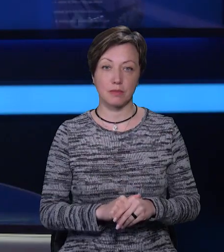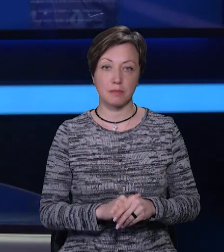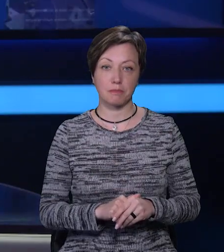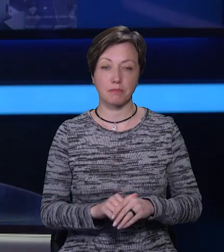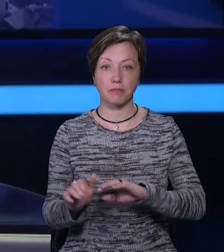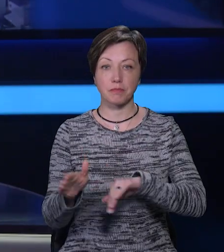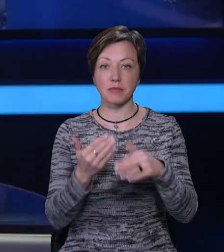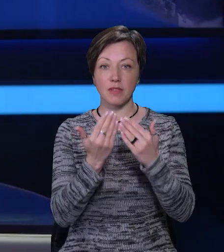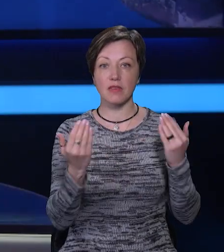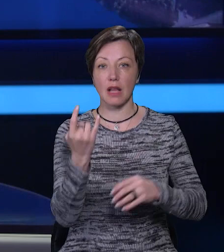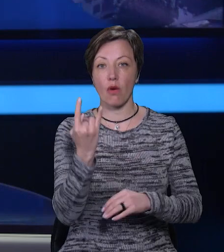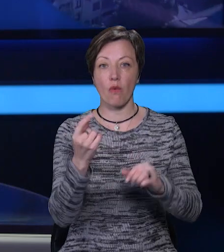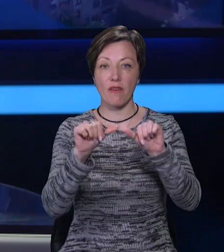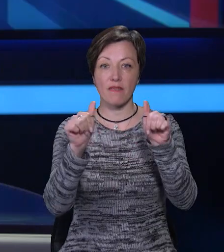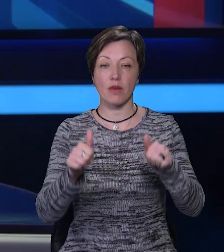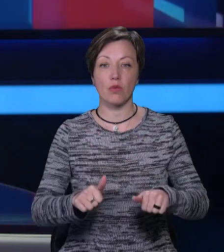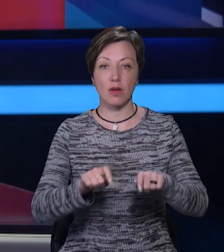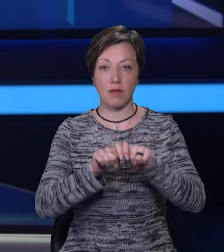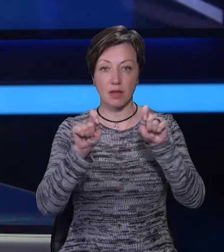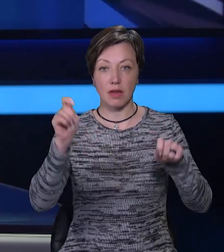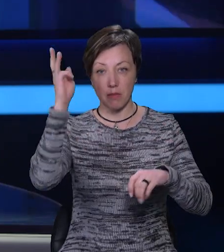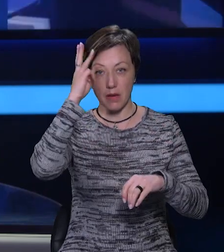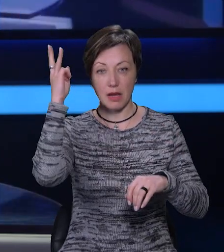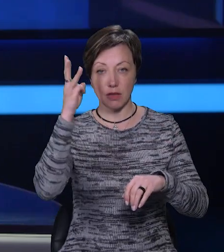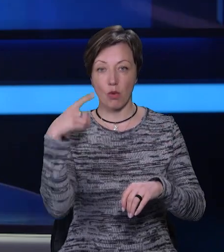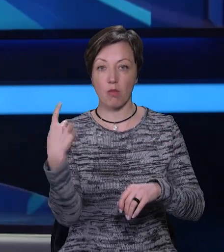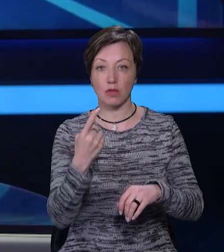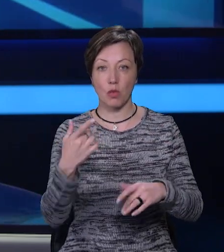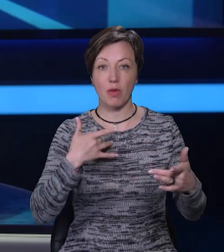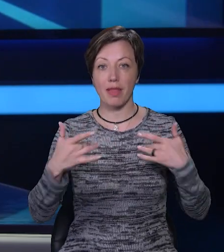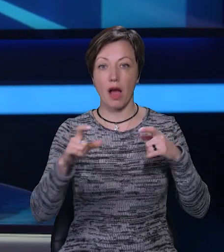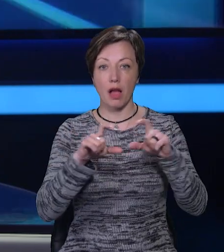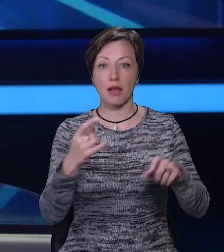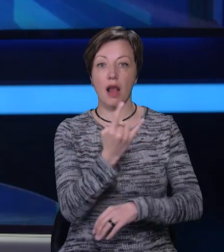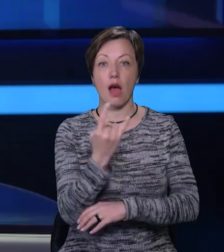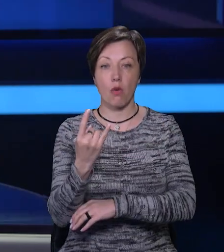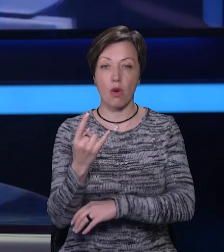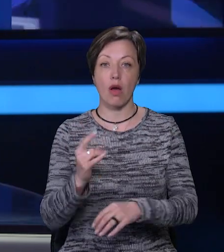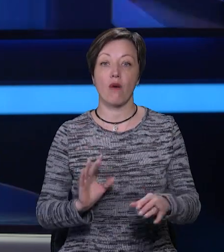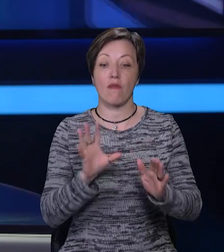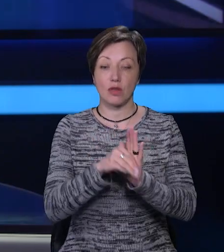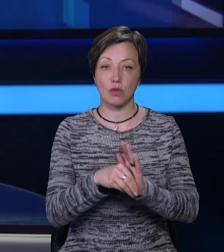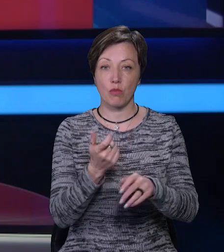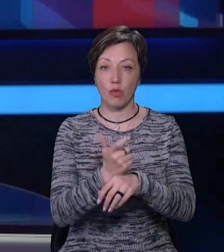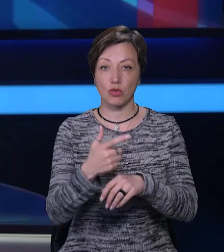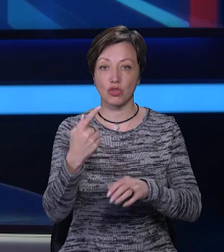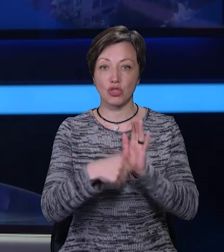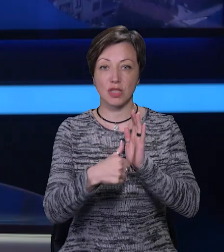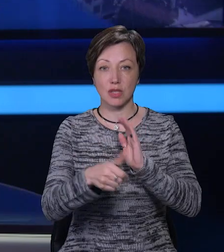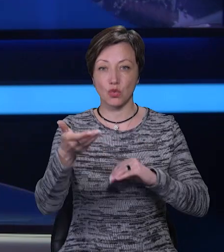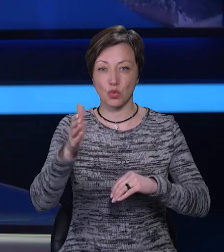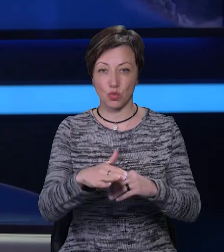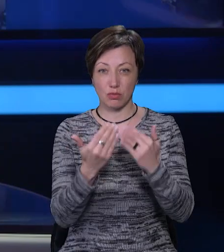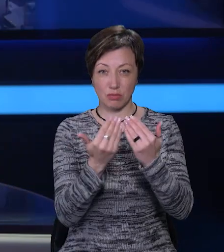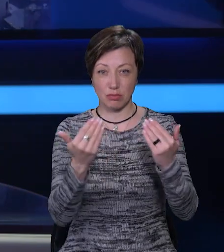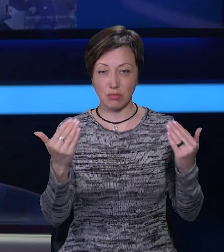Виставку лялькових фігур розгорнули у Хмельницькому академічному обласному театрі «Ляльок». До неї увійшли понад 60 експонатів,